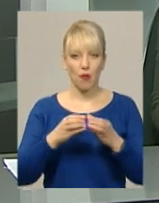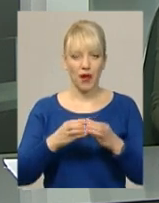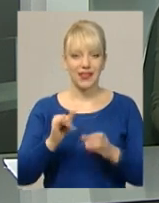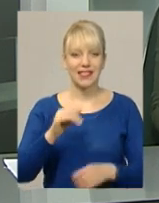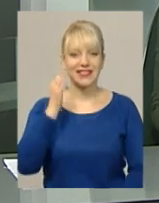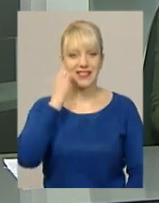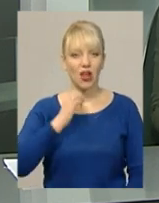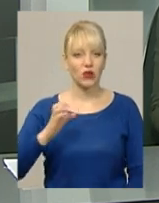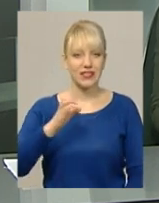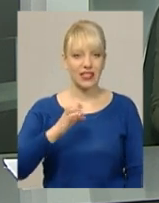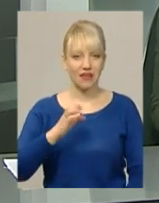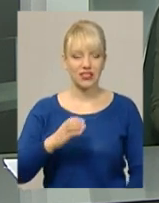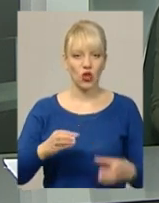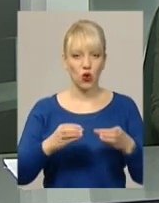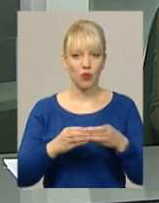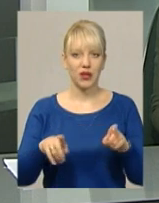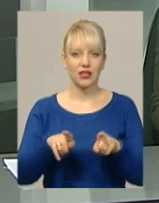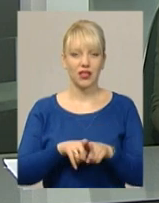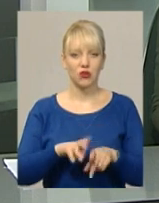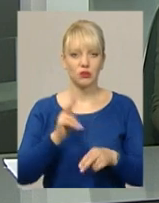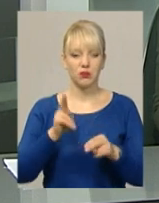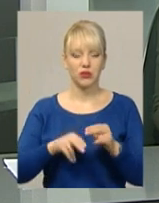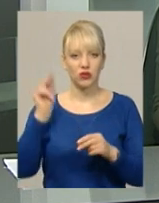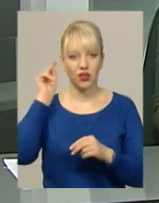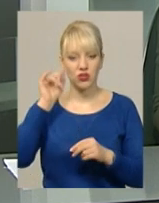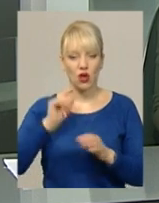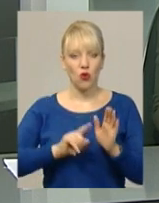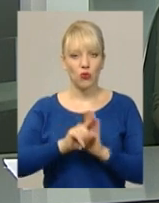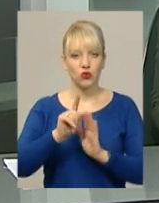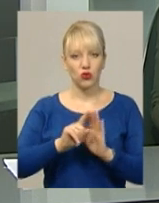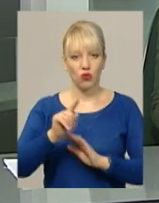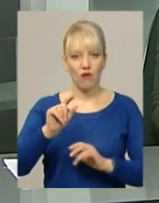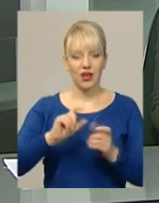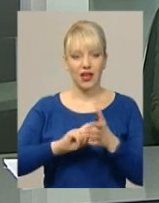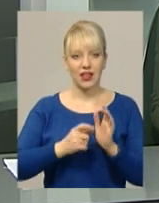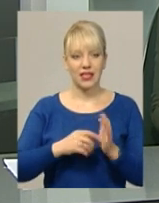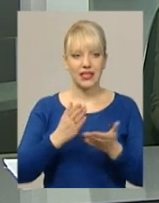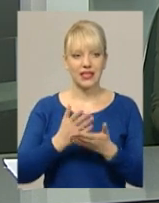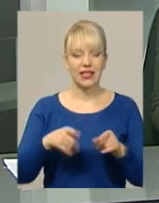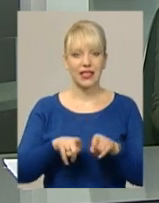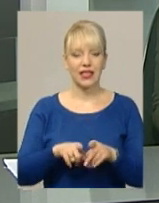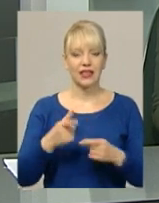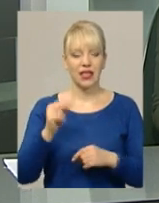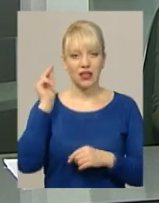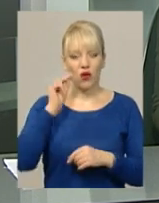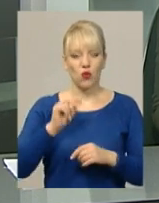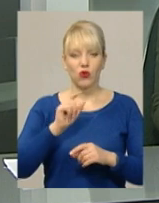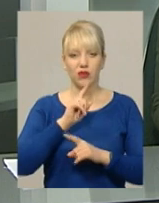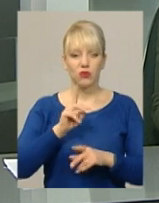Старосинявській. У деяких школах області через морози призупинене навчання лише у початкових класах. Є й такі, де на уроки не ходитимуть